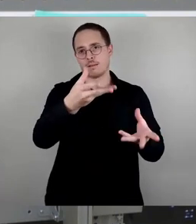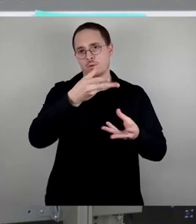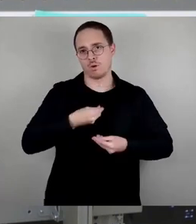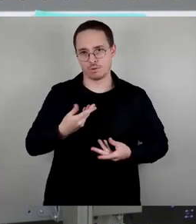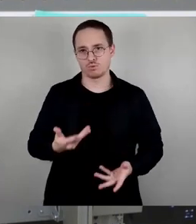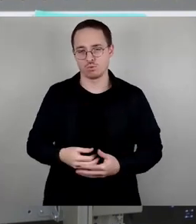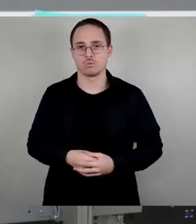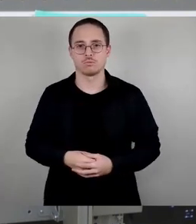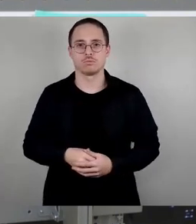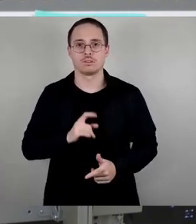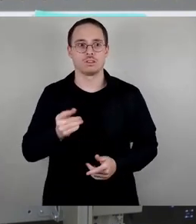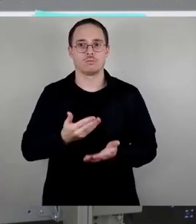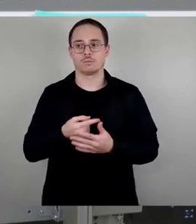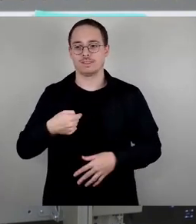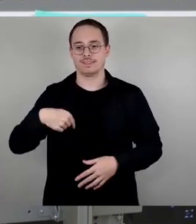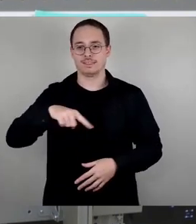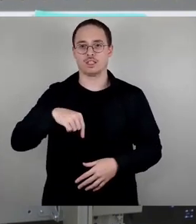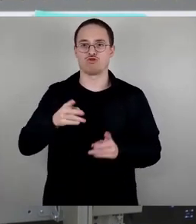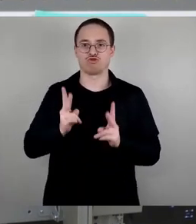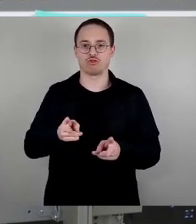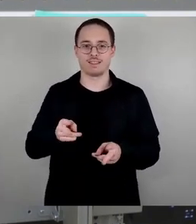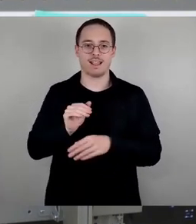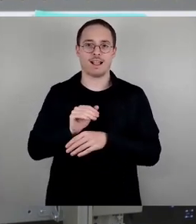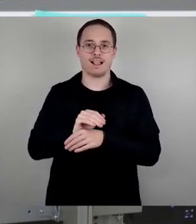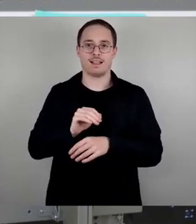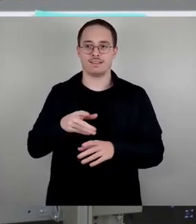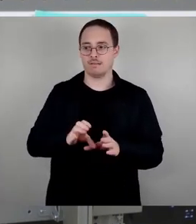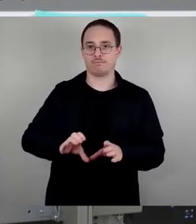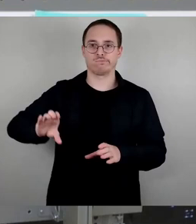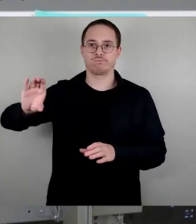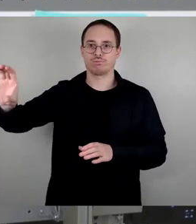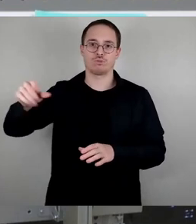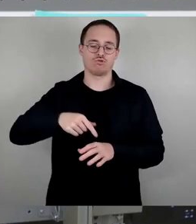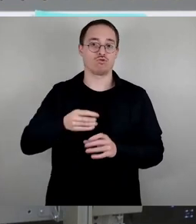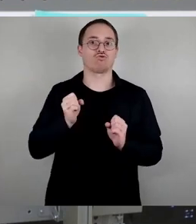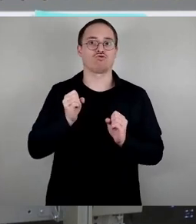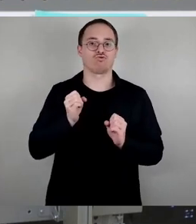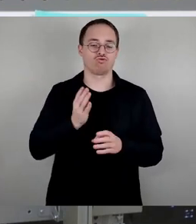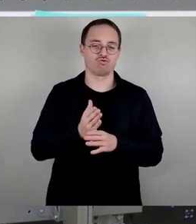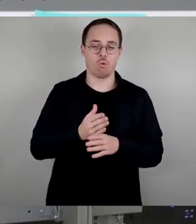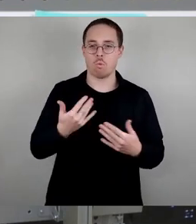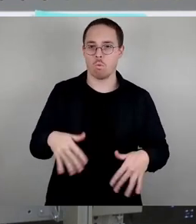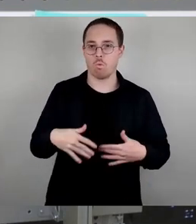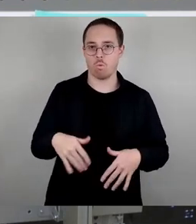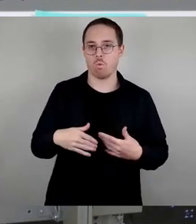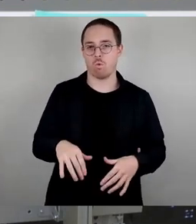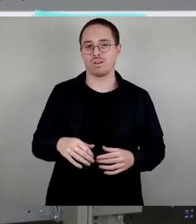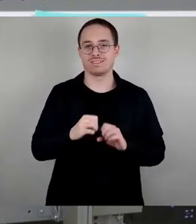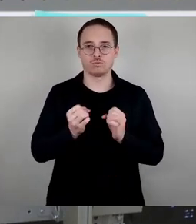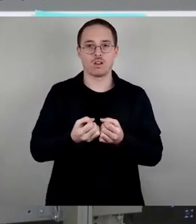jetzt auch wieder die Stadtkasse da, die auch schon in einer sehr angespannten Situation ist. Auch das wissen wir alle im Moment sich auch dann befindet.